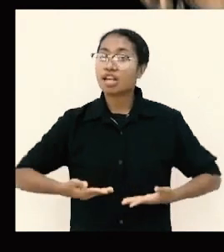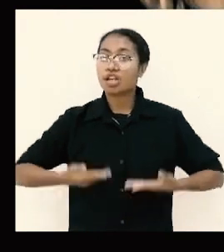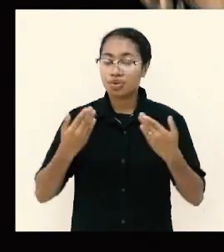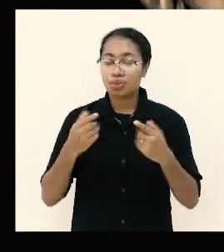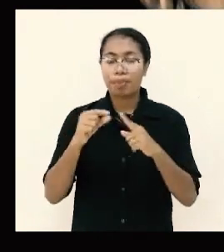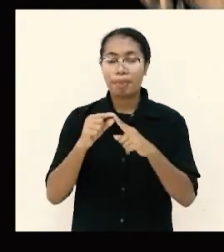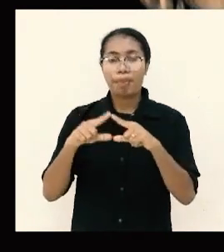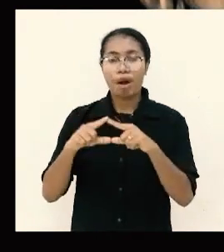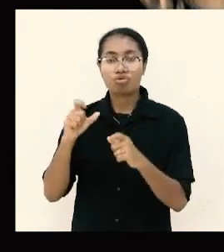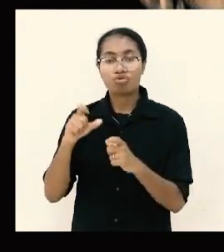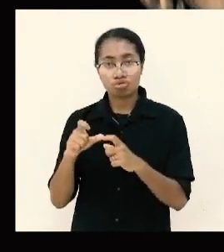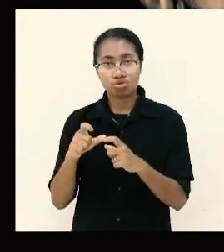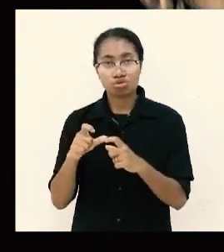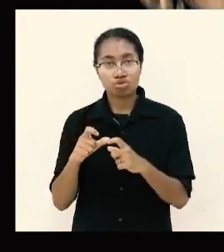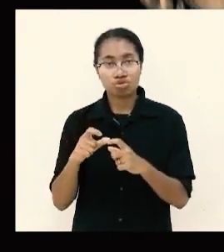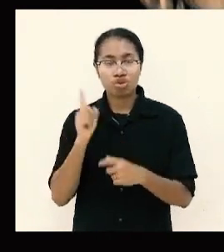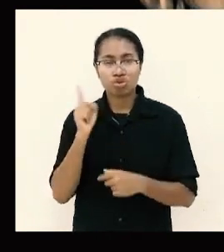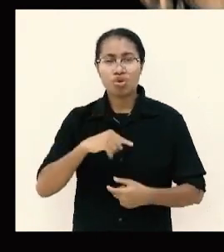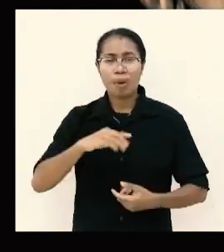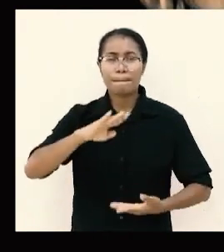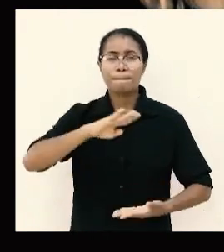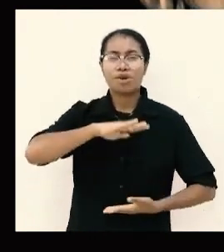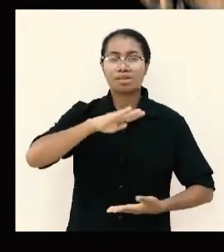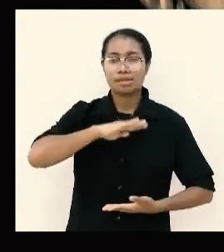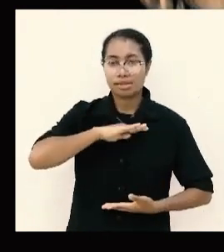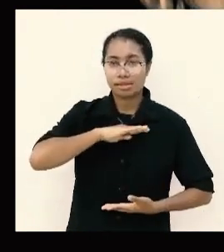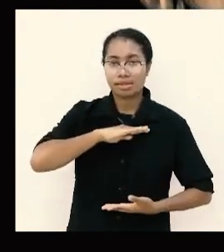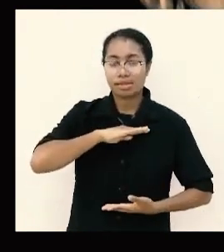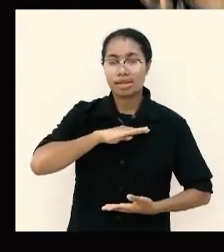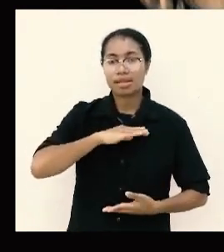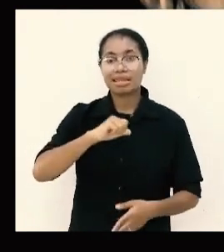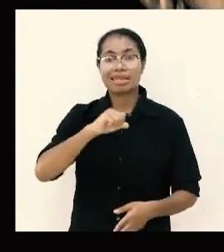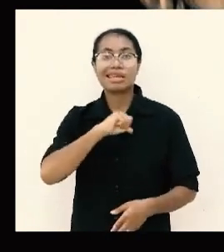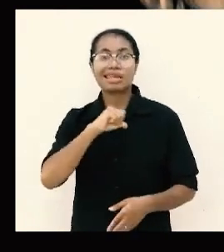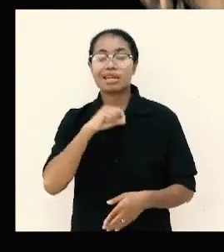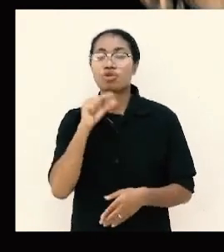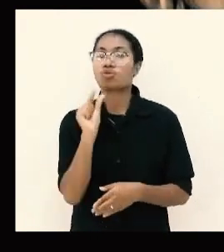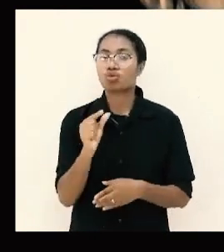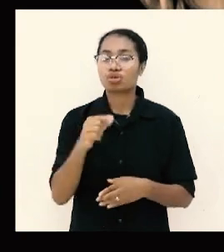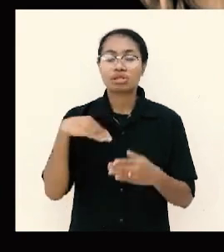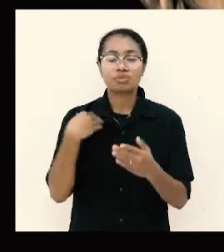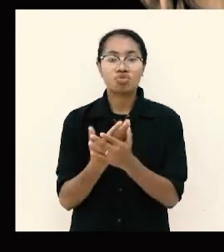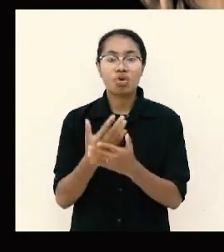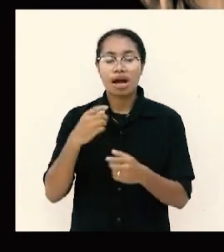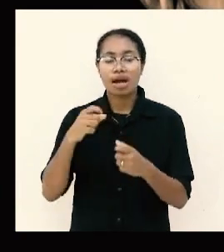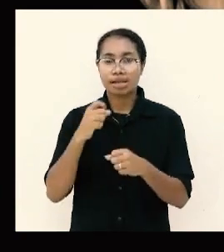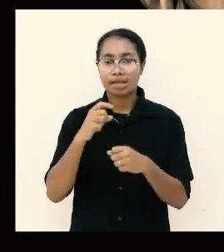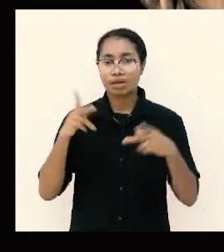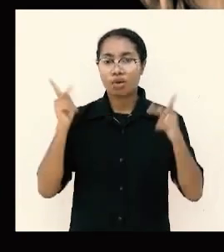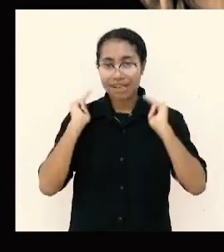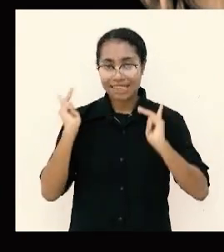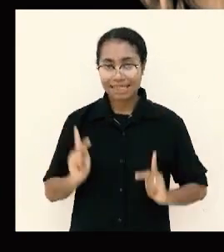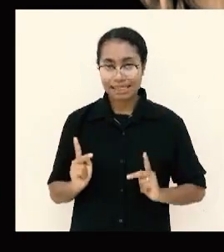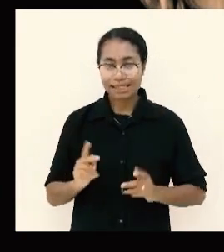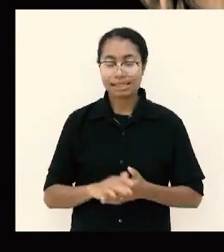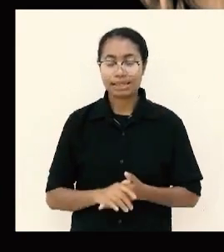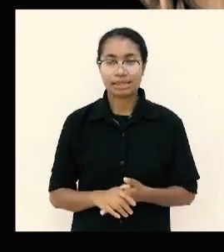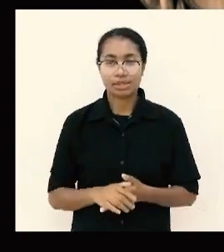hidup Paulus adalah memuaskan dirinya dalam segala keadaan perhatikan ayat 11